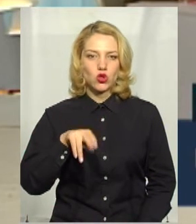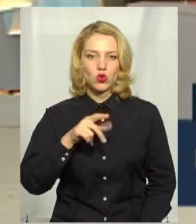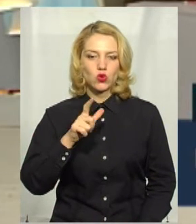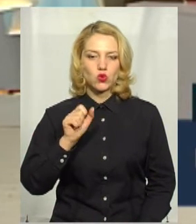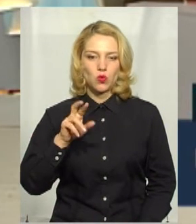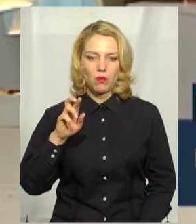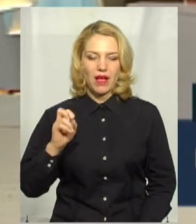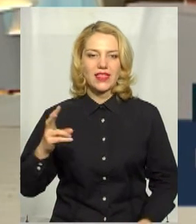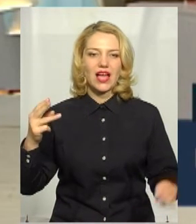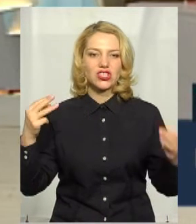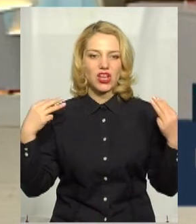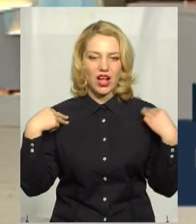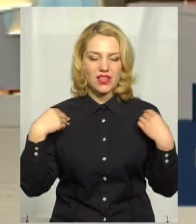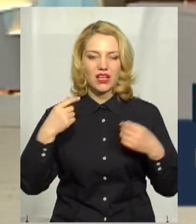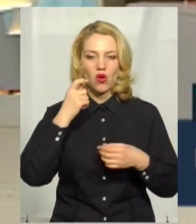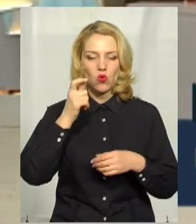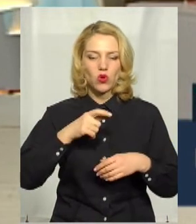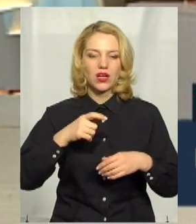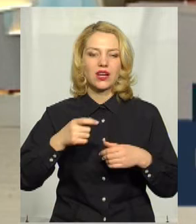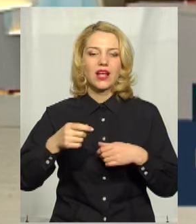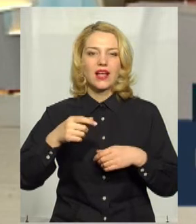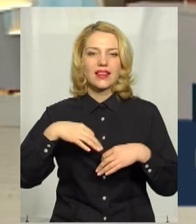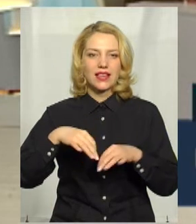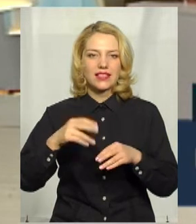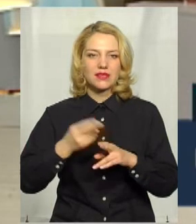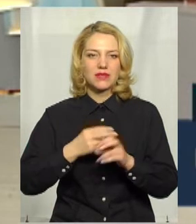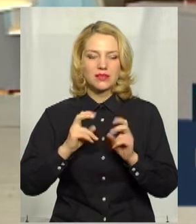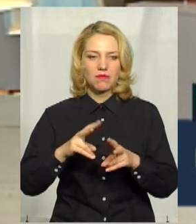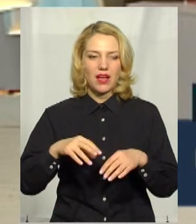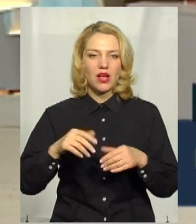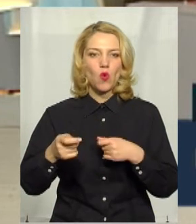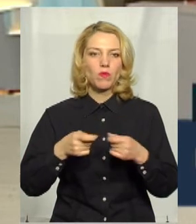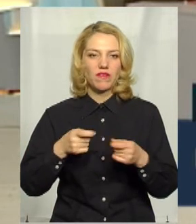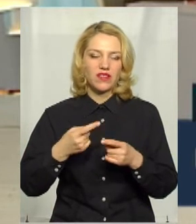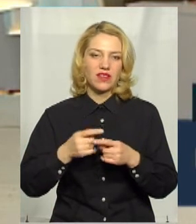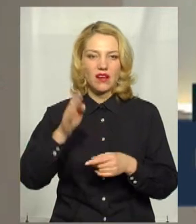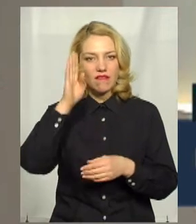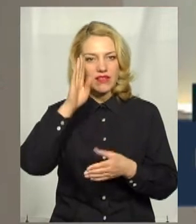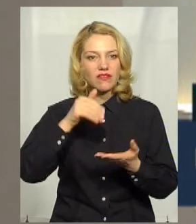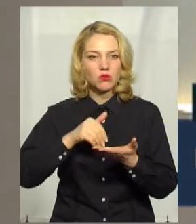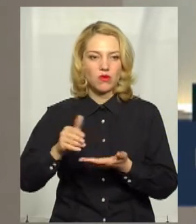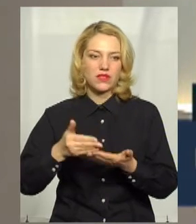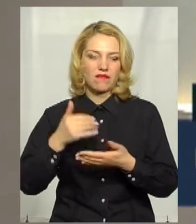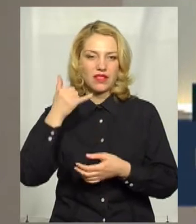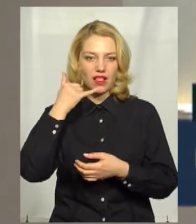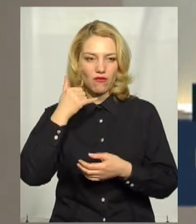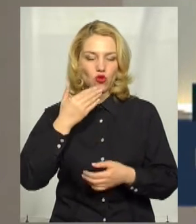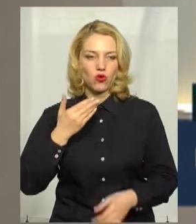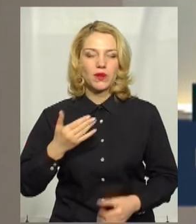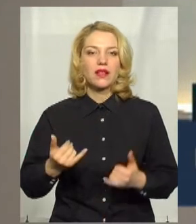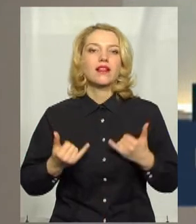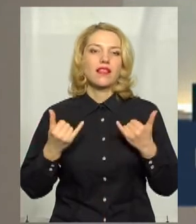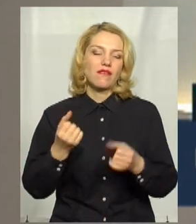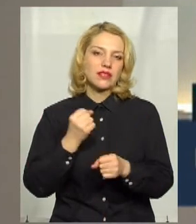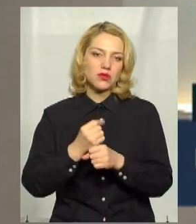Укртрансбезпеки у Хмельницькій області. Одначе він відмовився навіть від телефонного коментаря. У студії